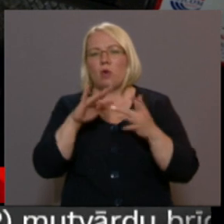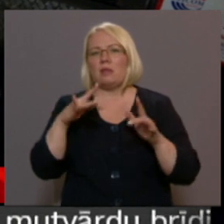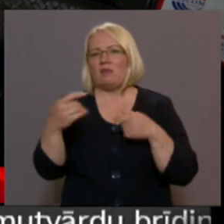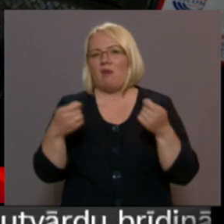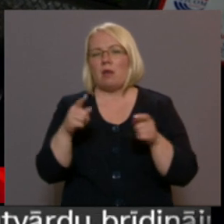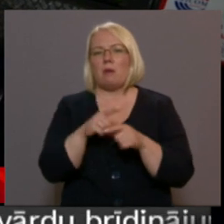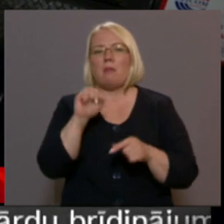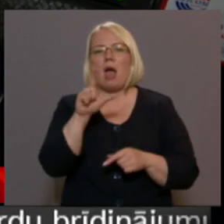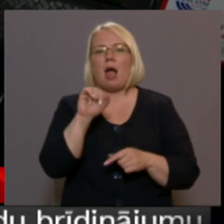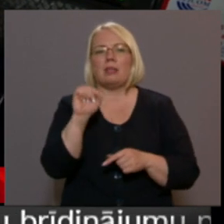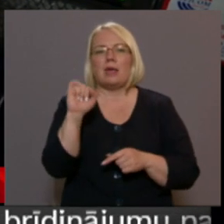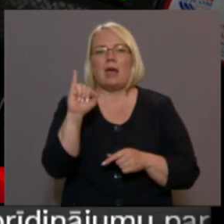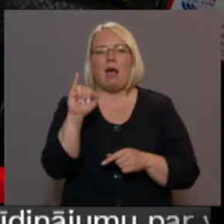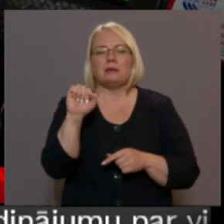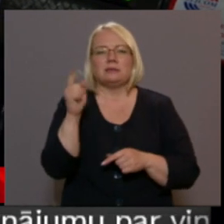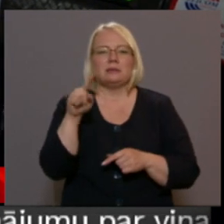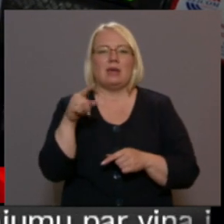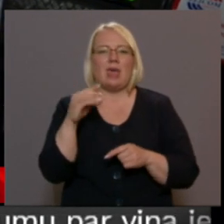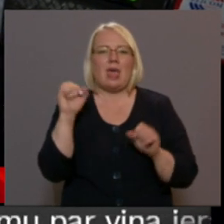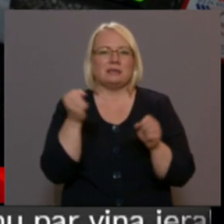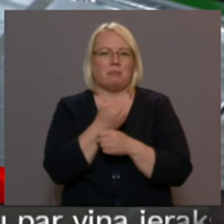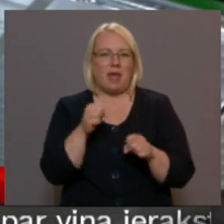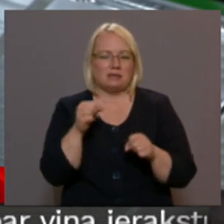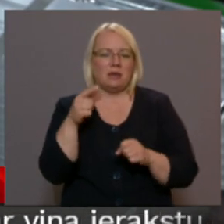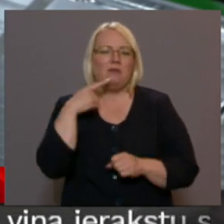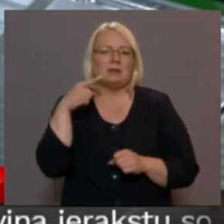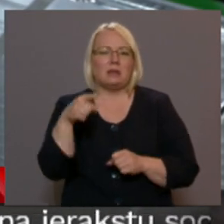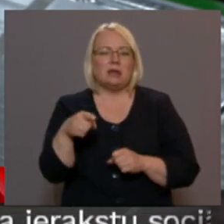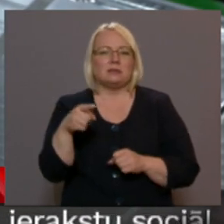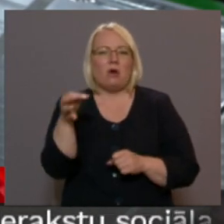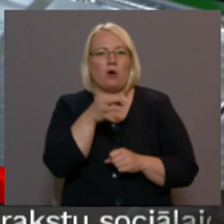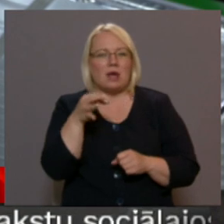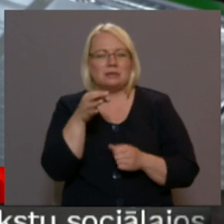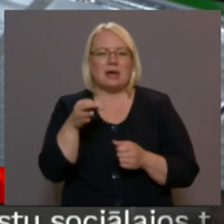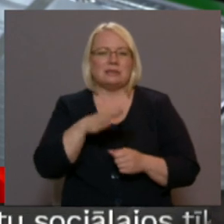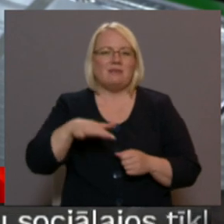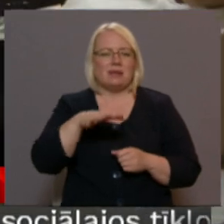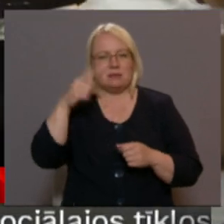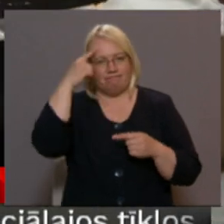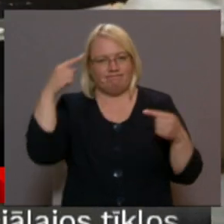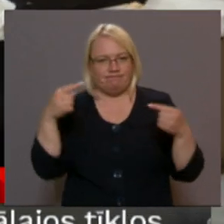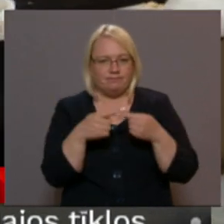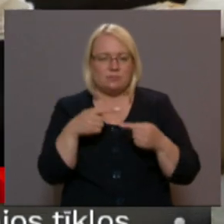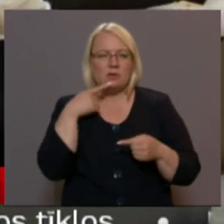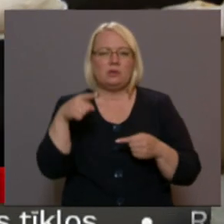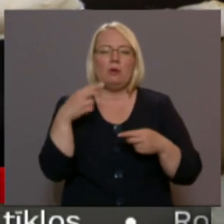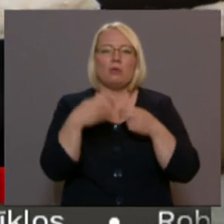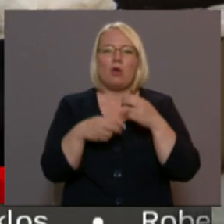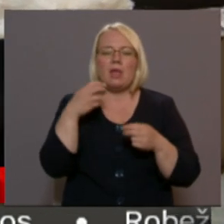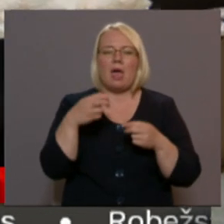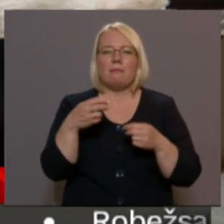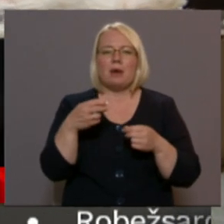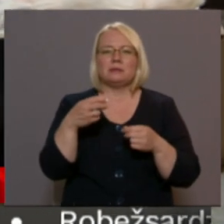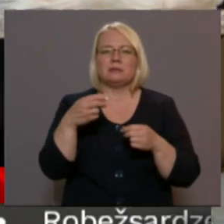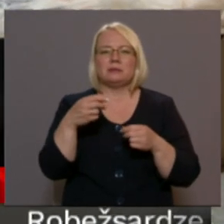Aliekspress. Tādēļ gan amatpersonas, gan vides organizācijas ir vienas prācis. Atkrituma problēma atrisināšanai ar stingrākiem